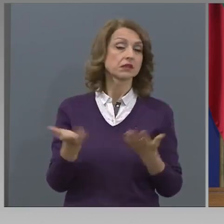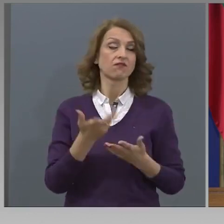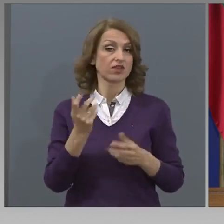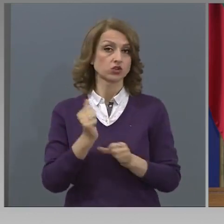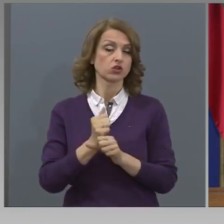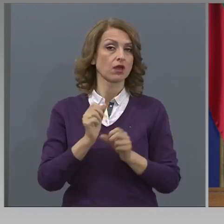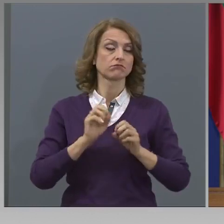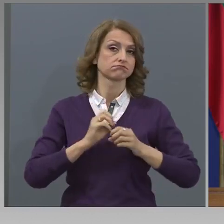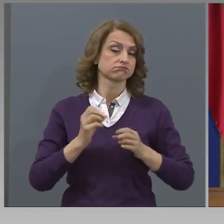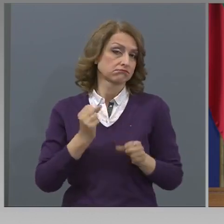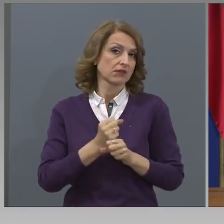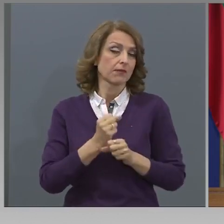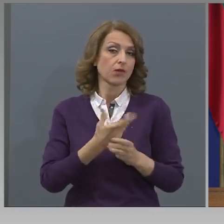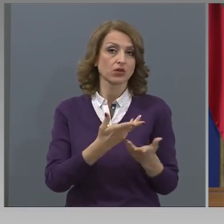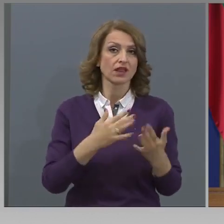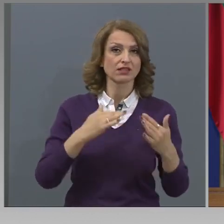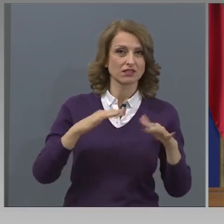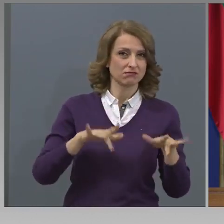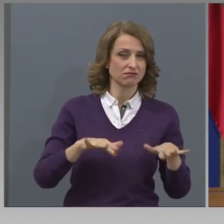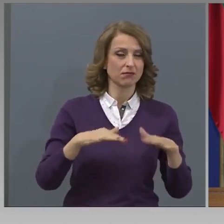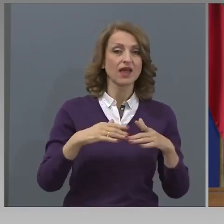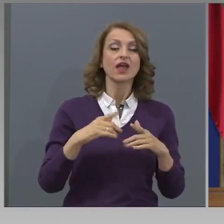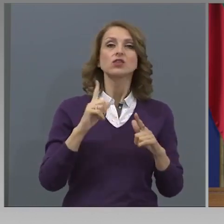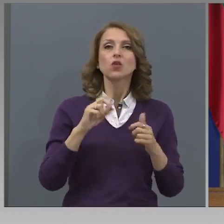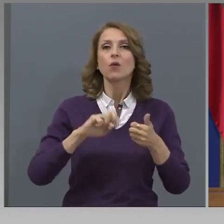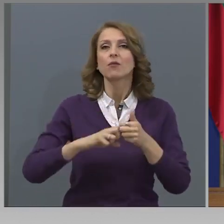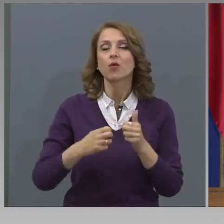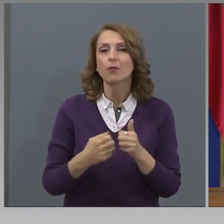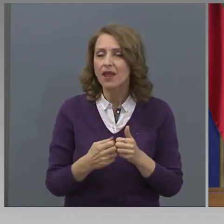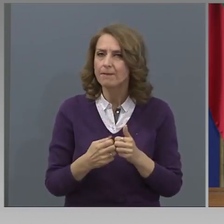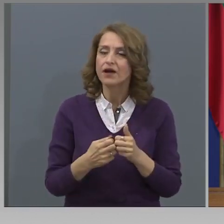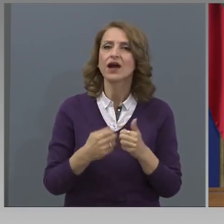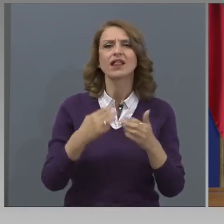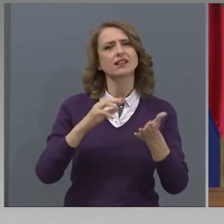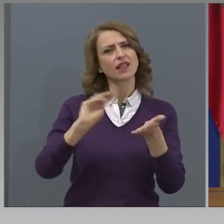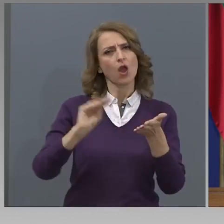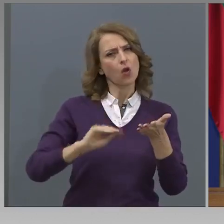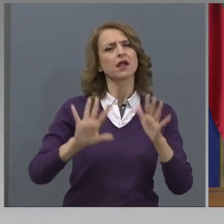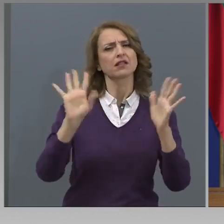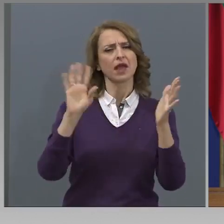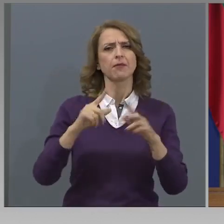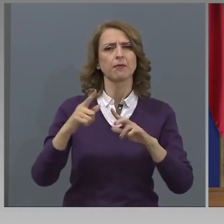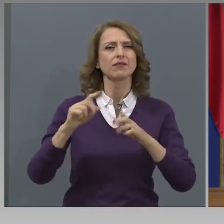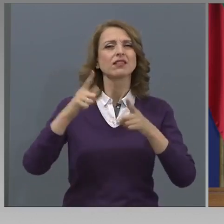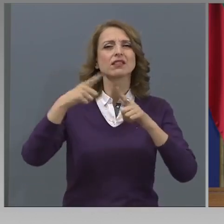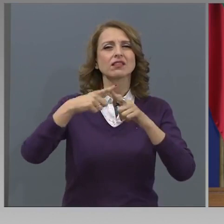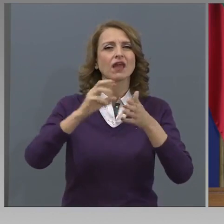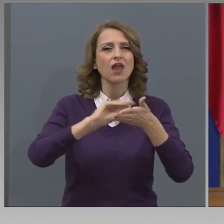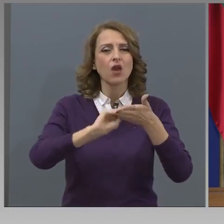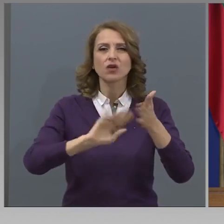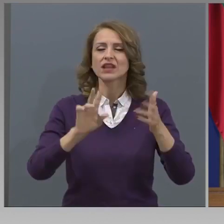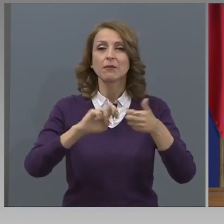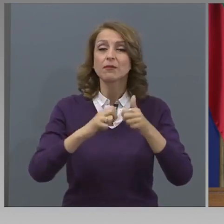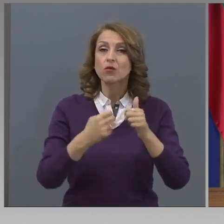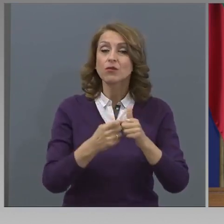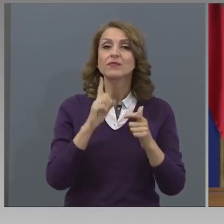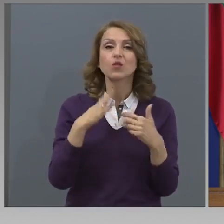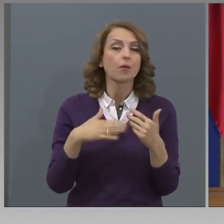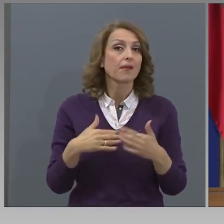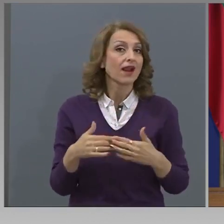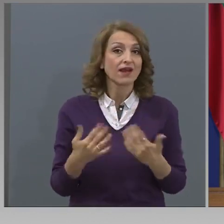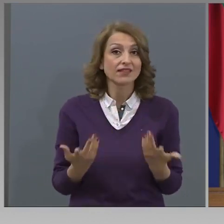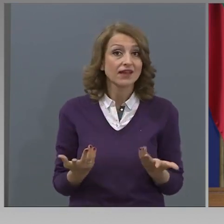при професионалните гимназии, проблема е с част от практическото обучение. Примерно в професионално направление медицина, клиничната практика